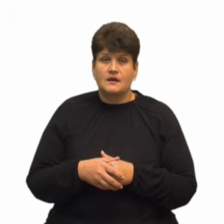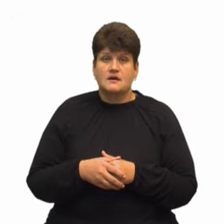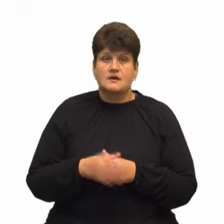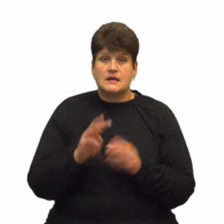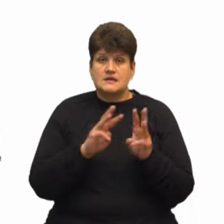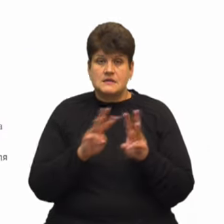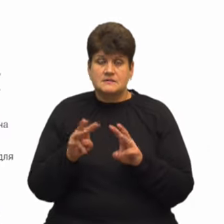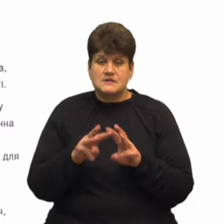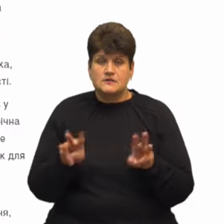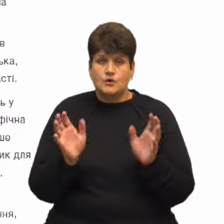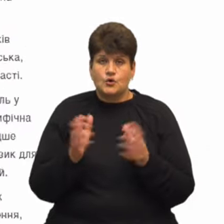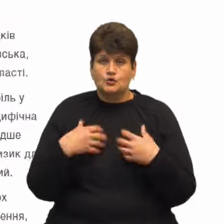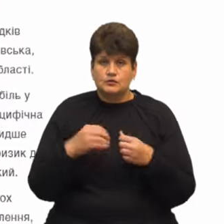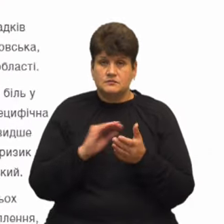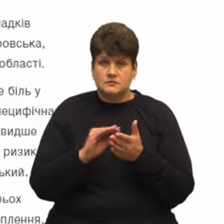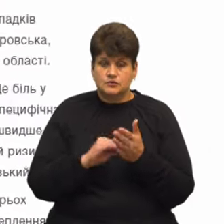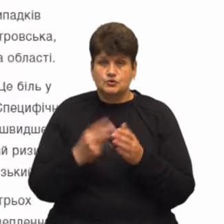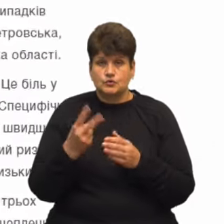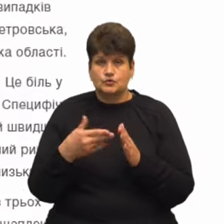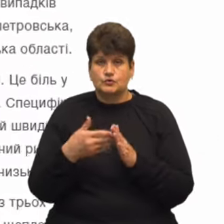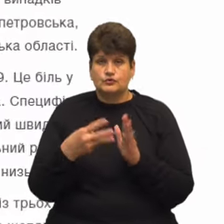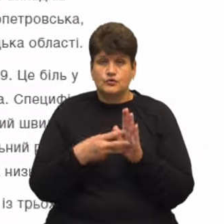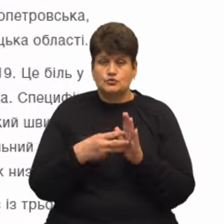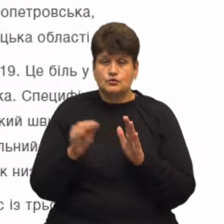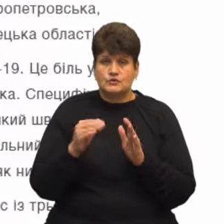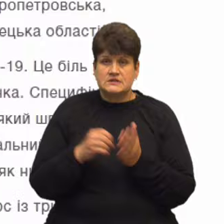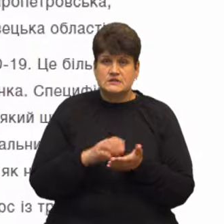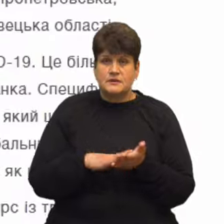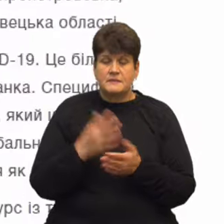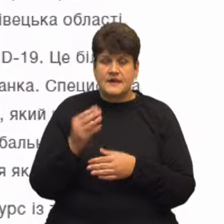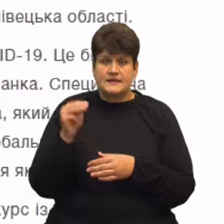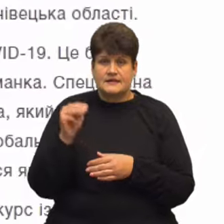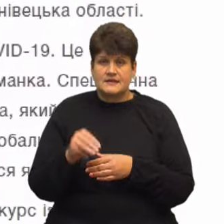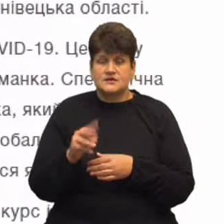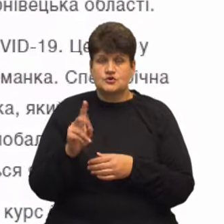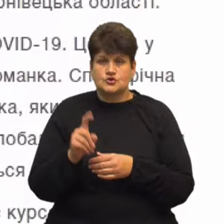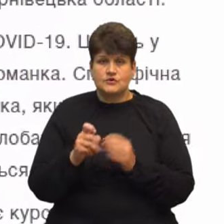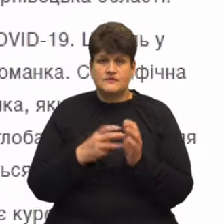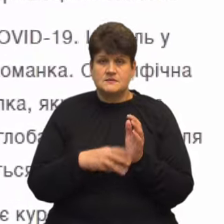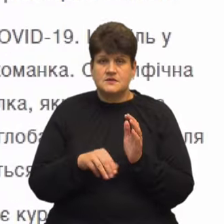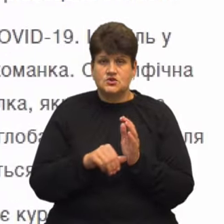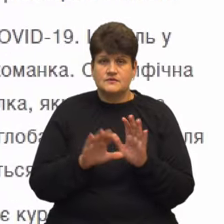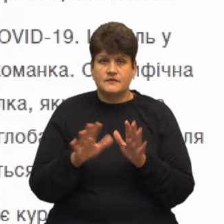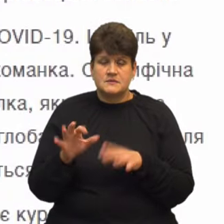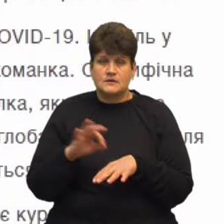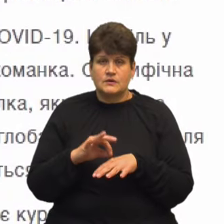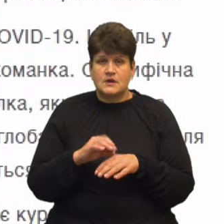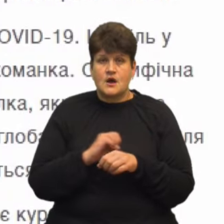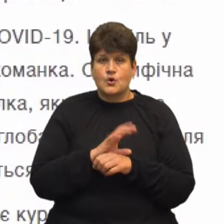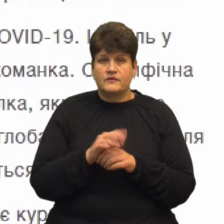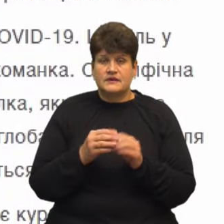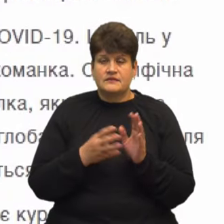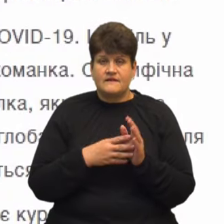зазначено, що з 2 по 8 жовтня зареєстровано 5 тисяч 186 випадків захворювання на COVID-19 18